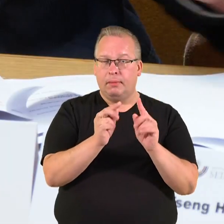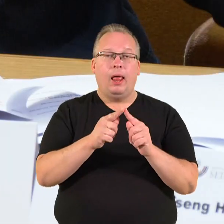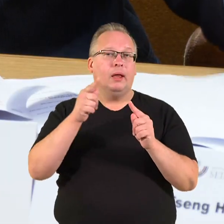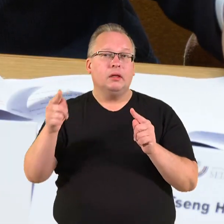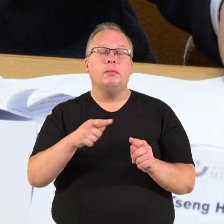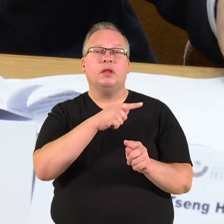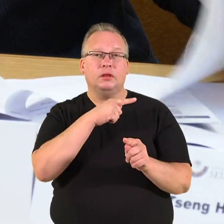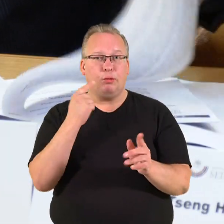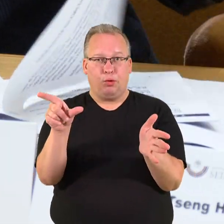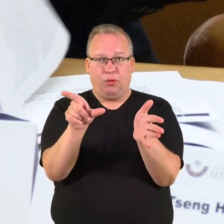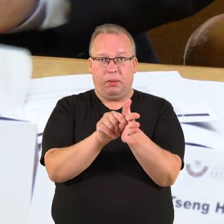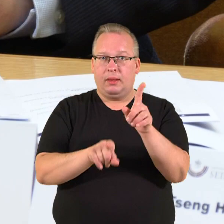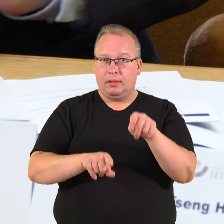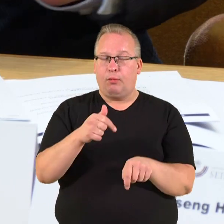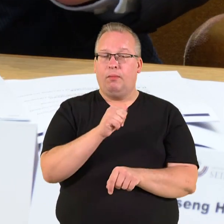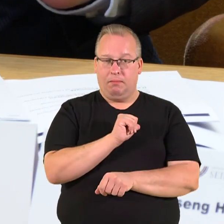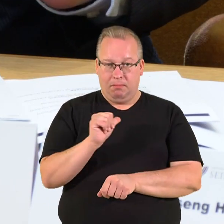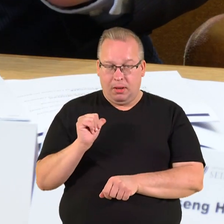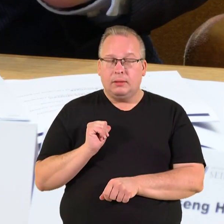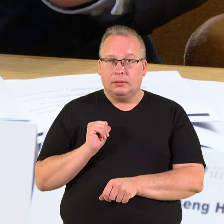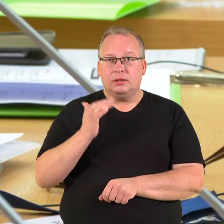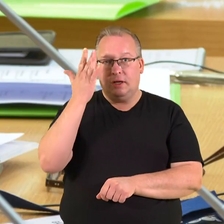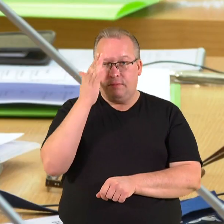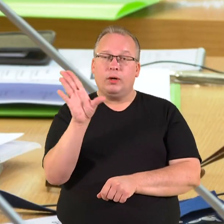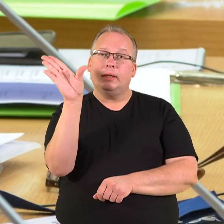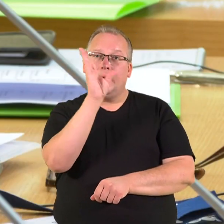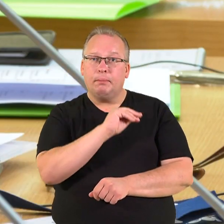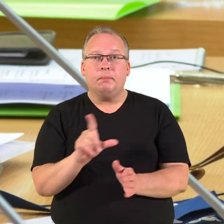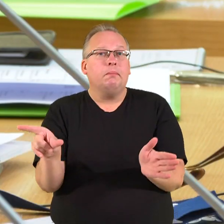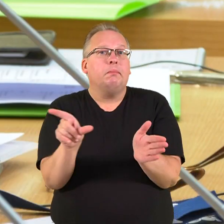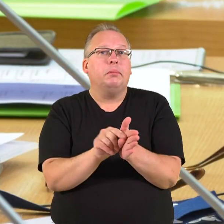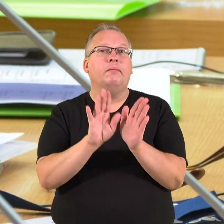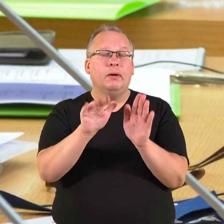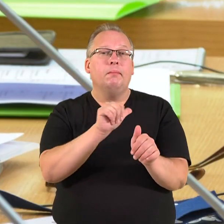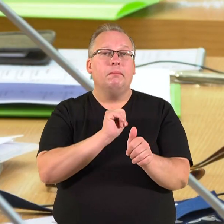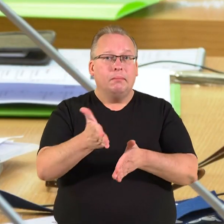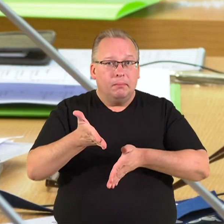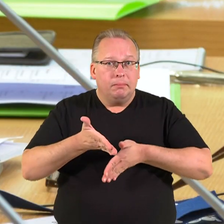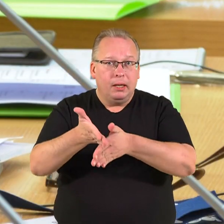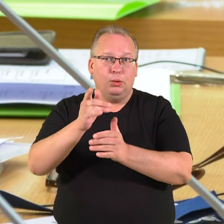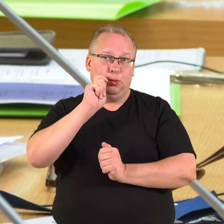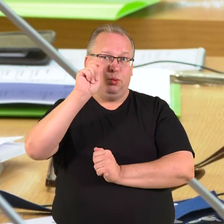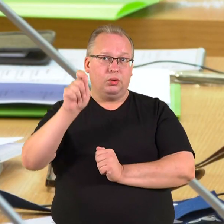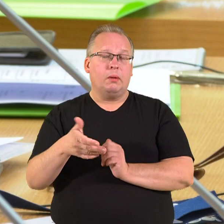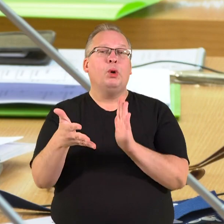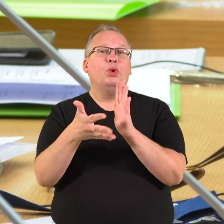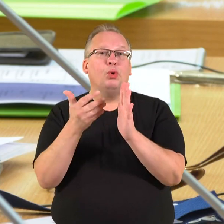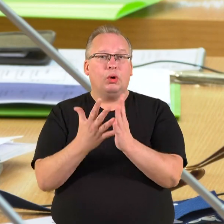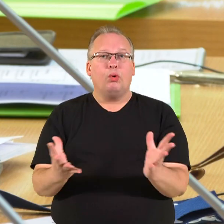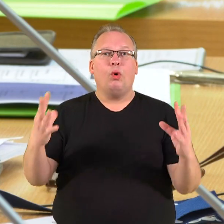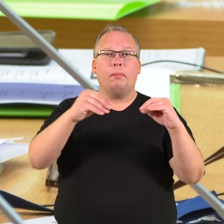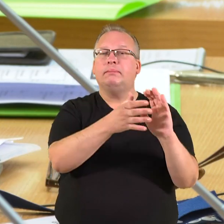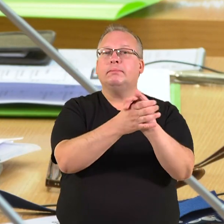privalome daugiau nei patys manome, kad galime. Privalome ne tik patys padėti Ukrainai, bet ir toliau telkti visų